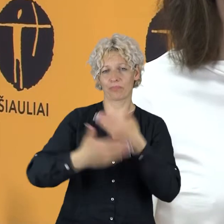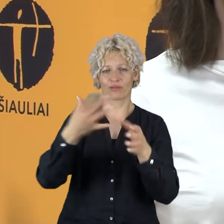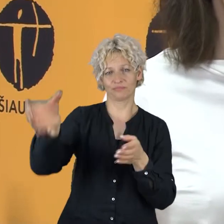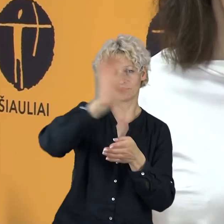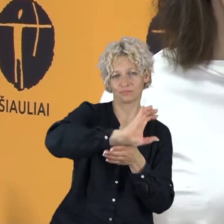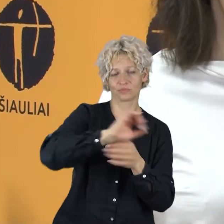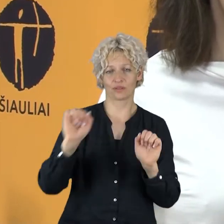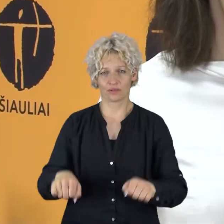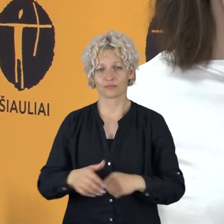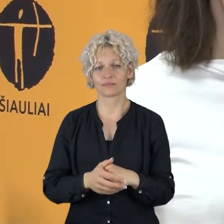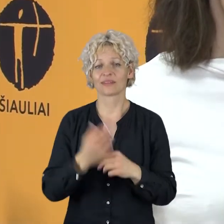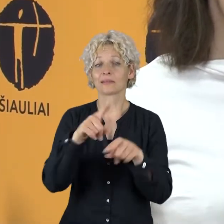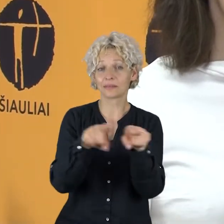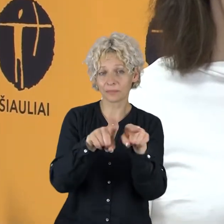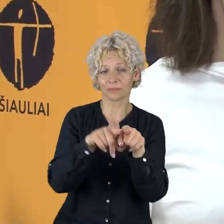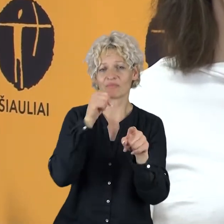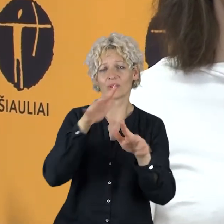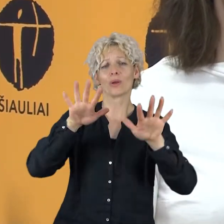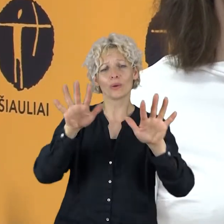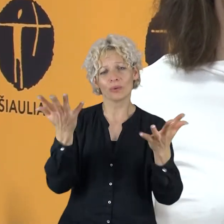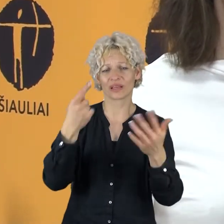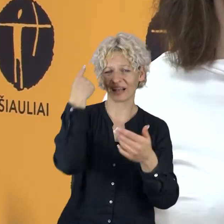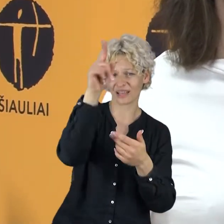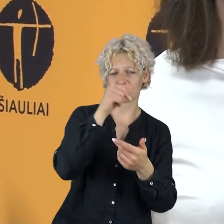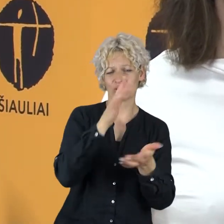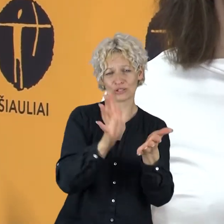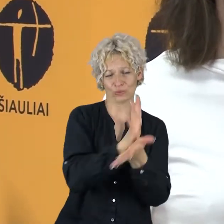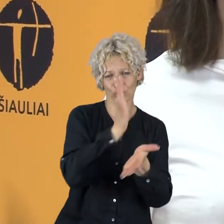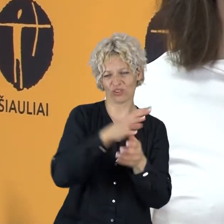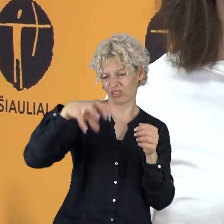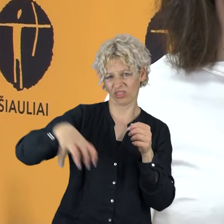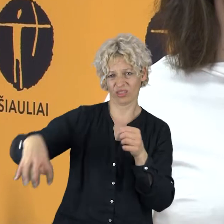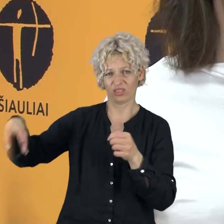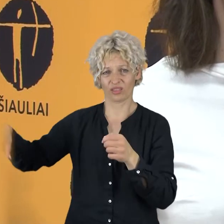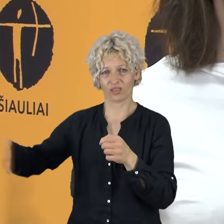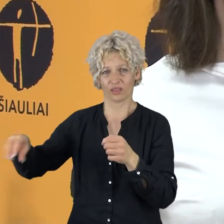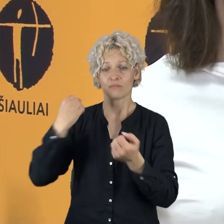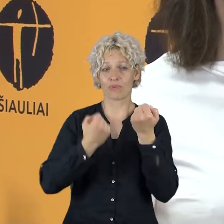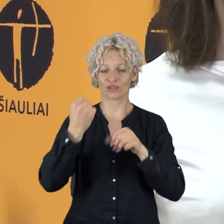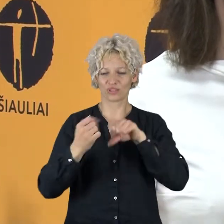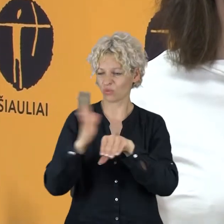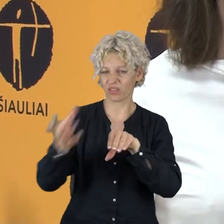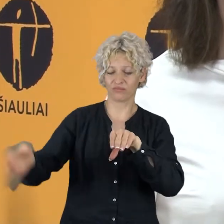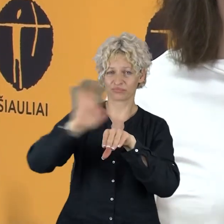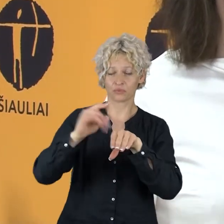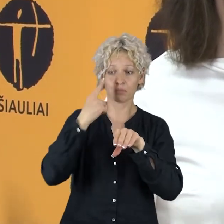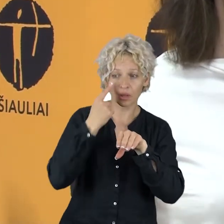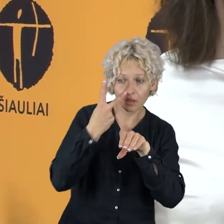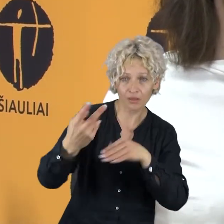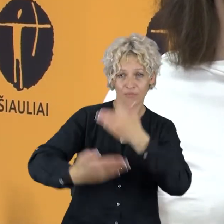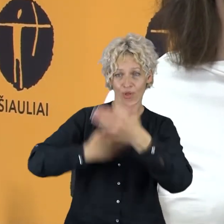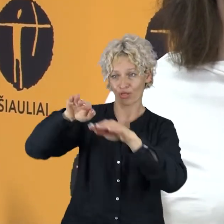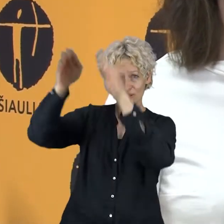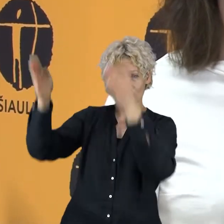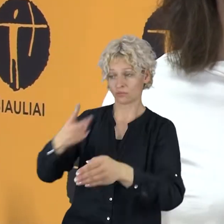prašom pirmininkų antrą. Tai bet kuriuo atveju konteineriai tekstilės pastatyti yra prie mišrių konteinerių ar